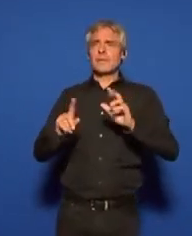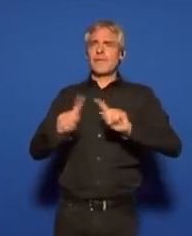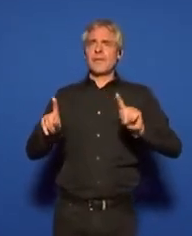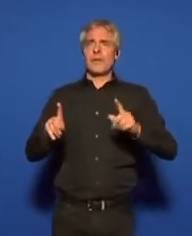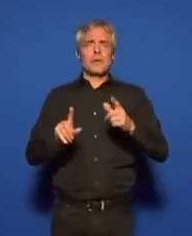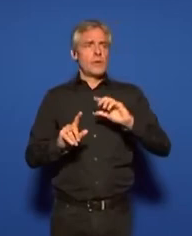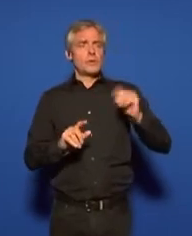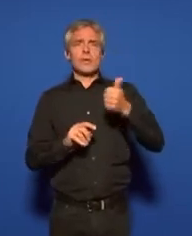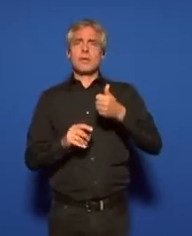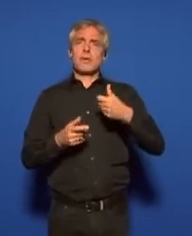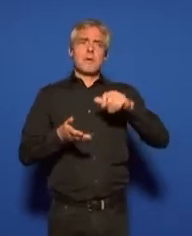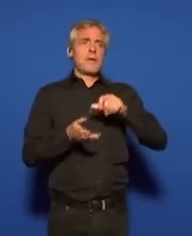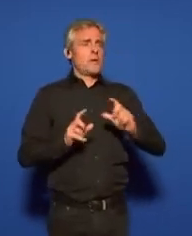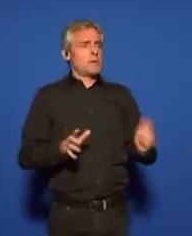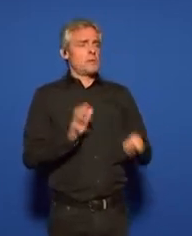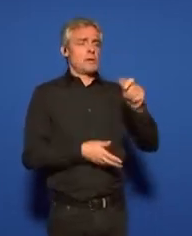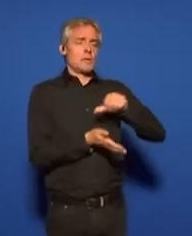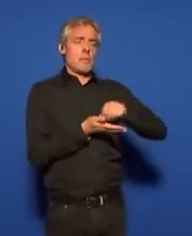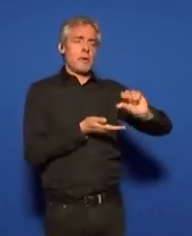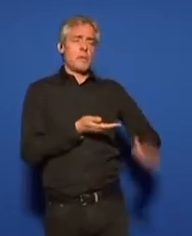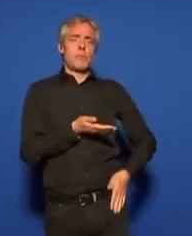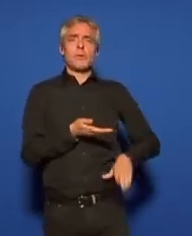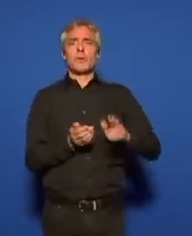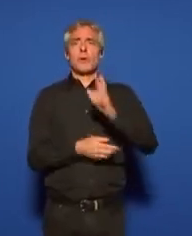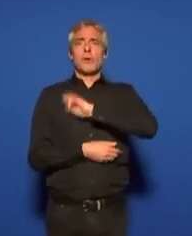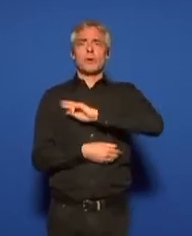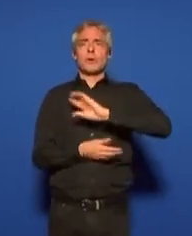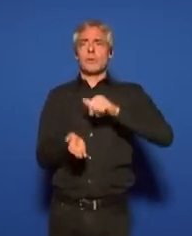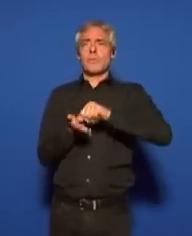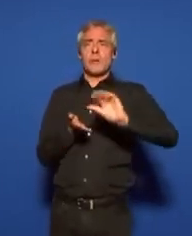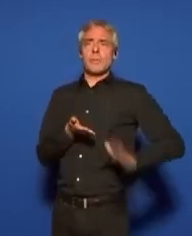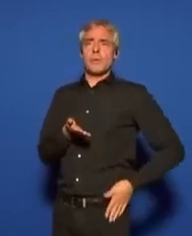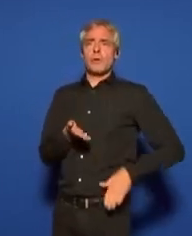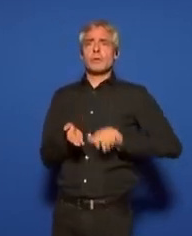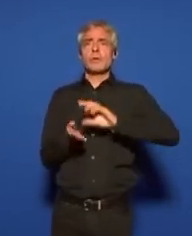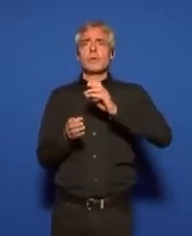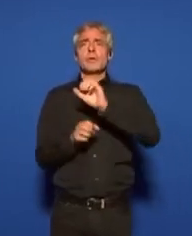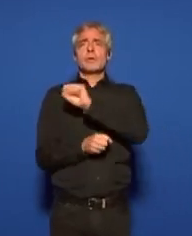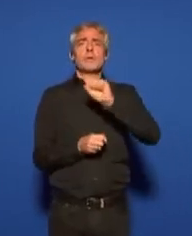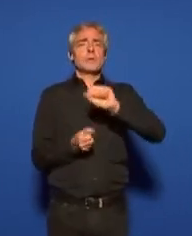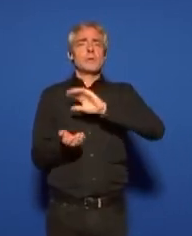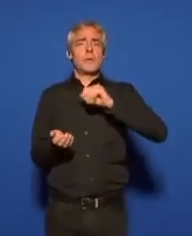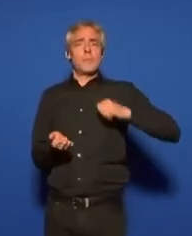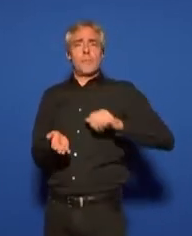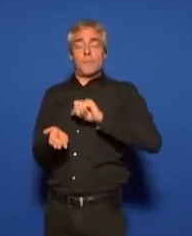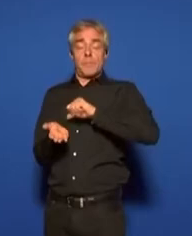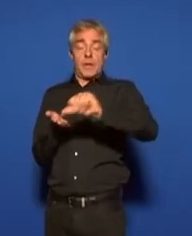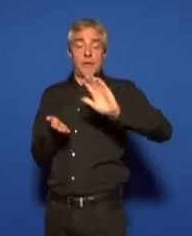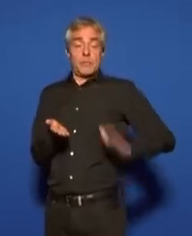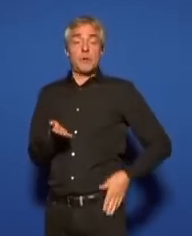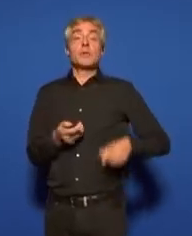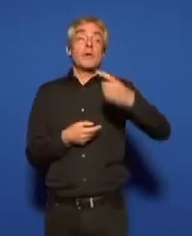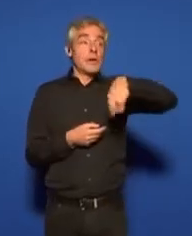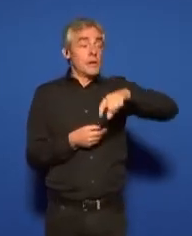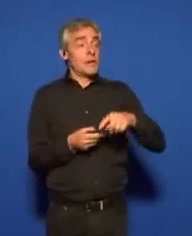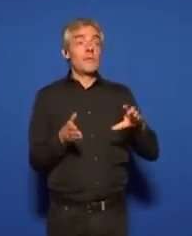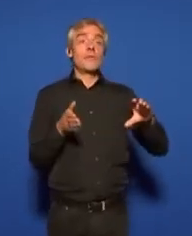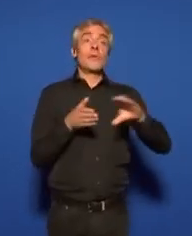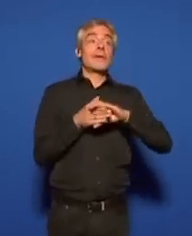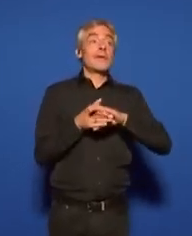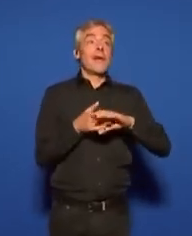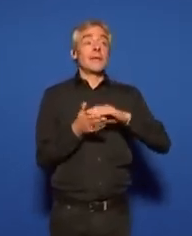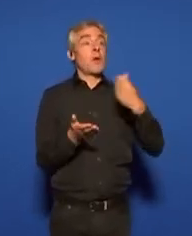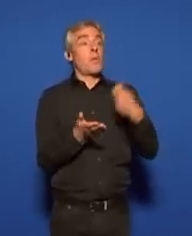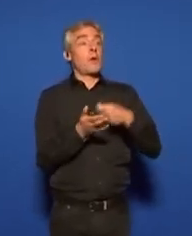qui paie son éducation, chacun qui paie sa retraite, chacun qui paie sa sécurité sociale et on vous demande votre carte bleue,